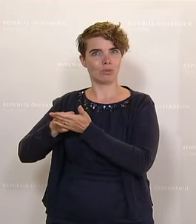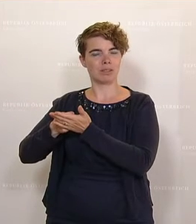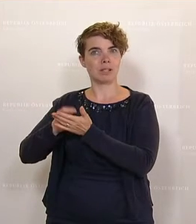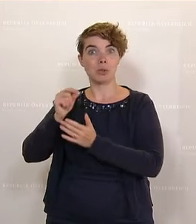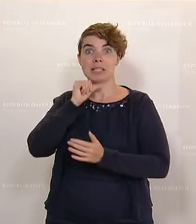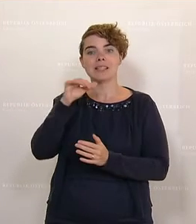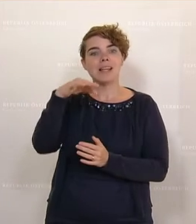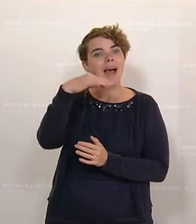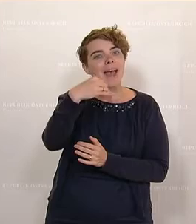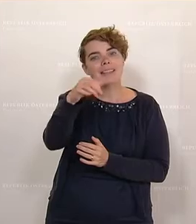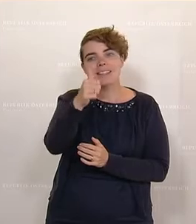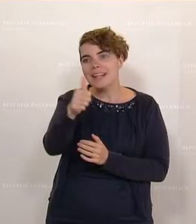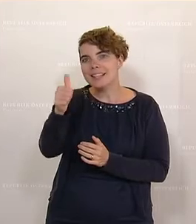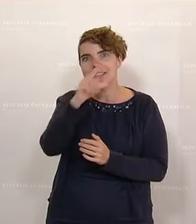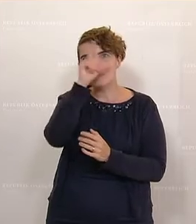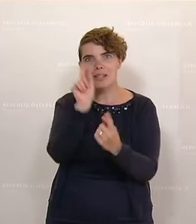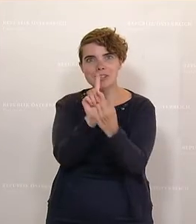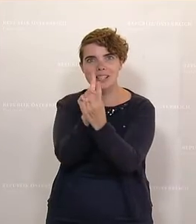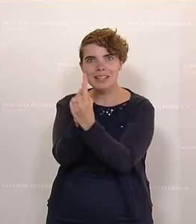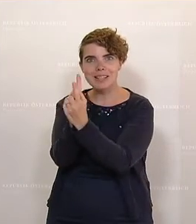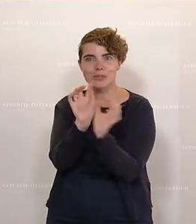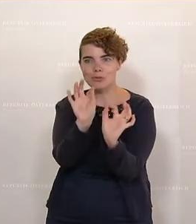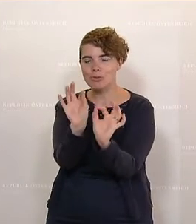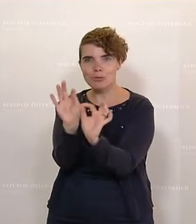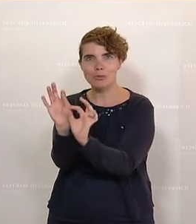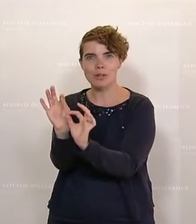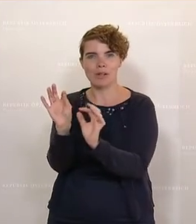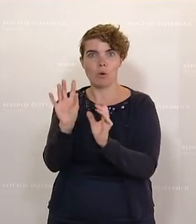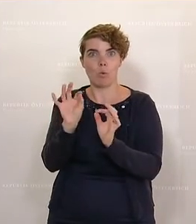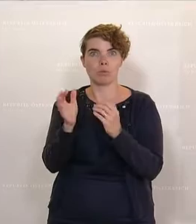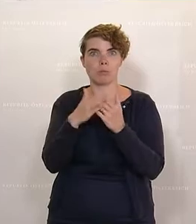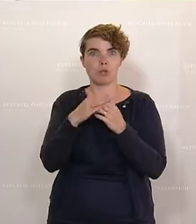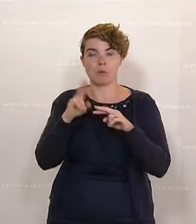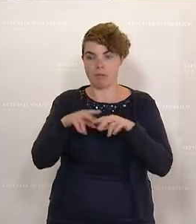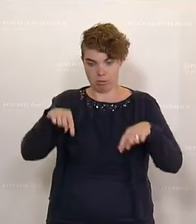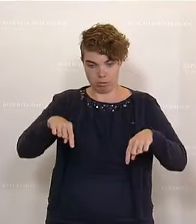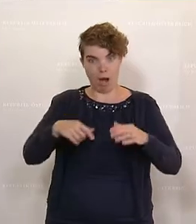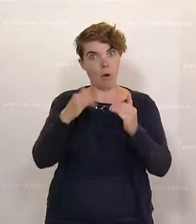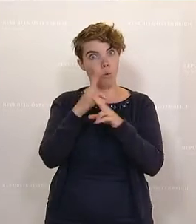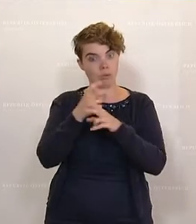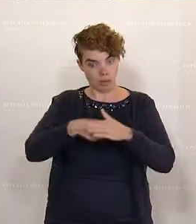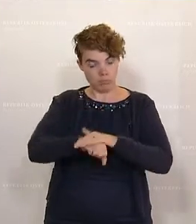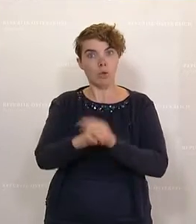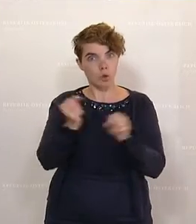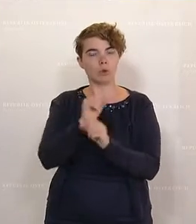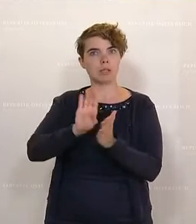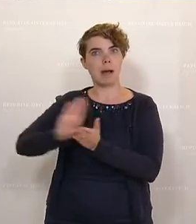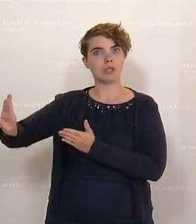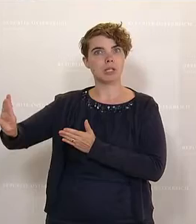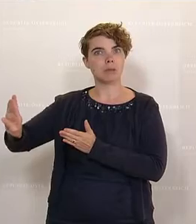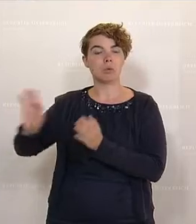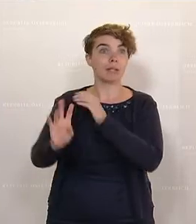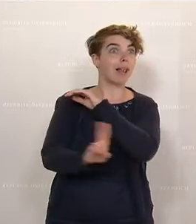und wie er agiert und man hier geborene Kinder abschiebt wie Tina oder Lehrlinge, die Mangel berufen,